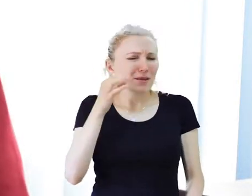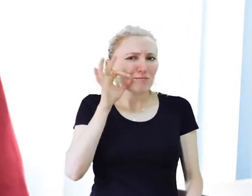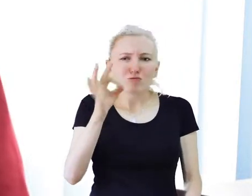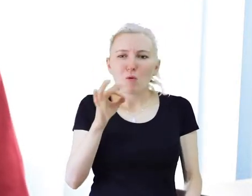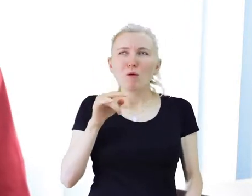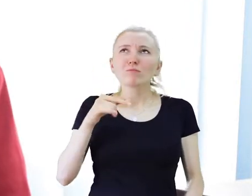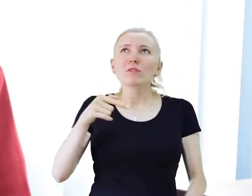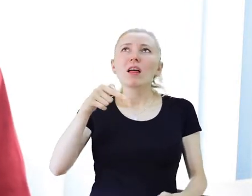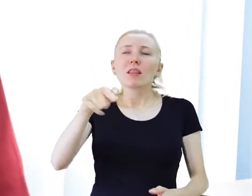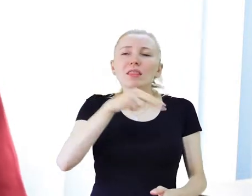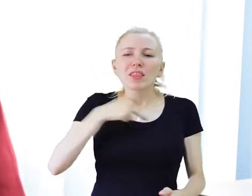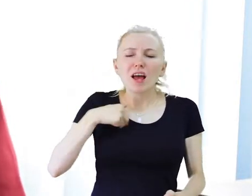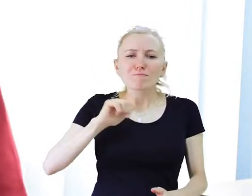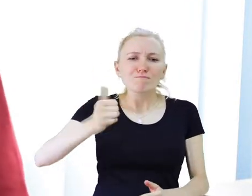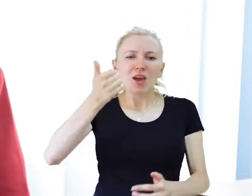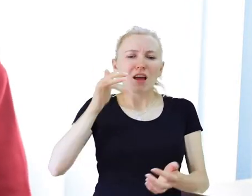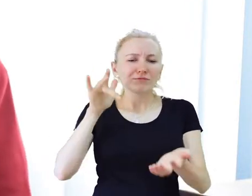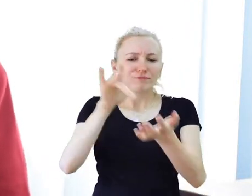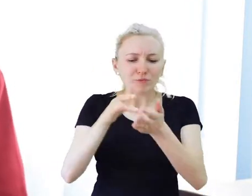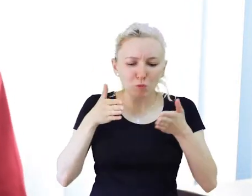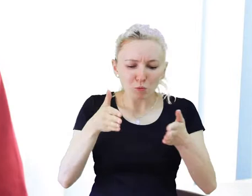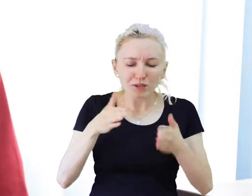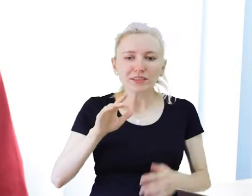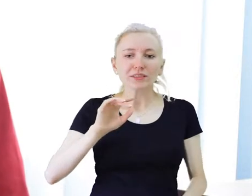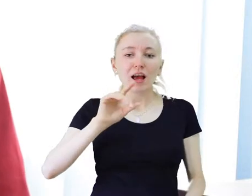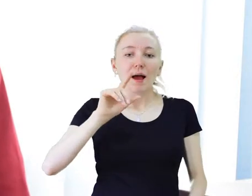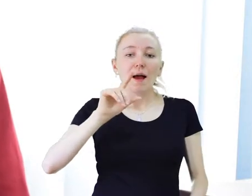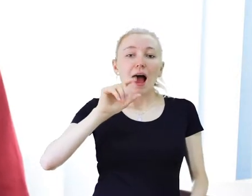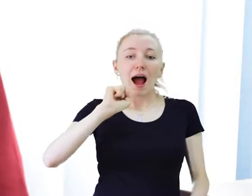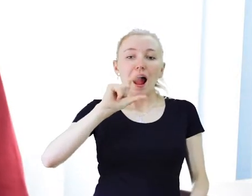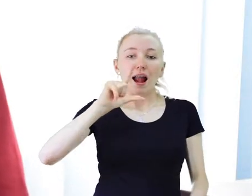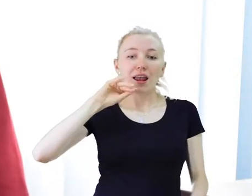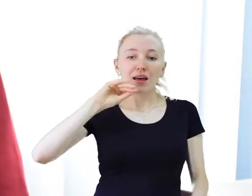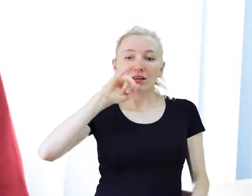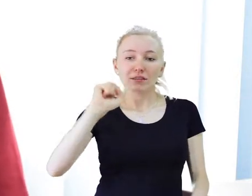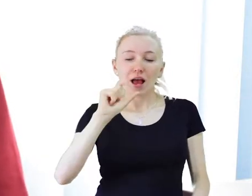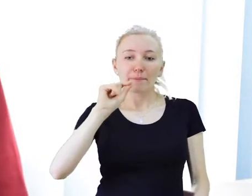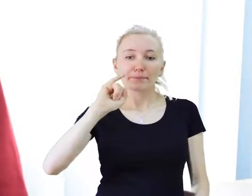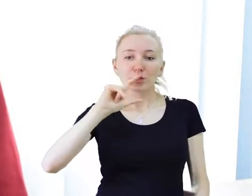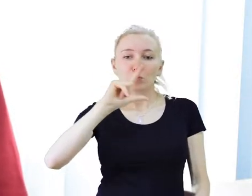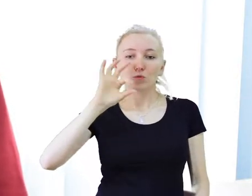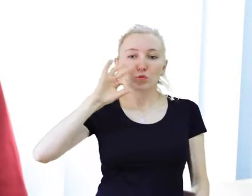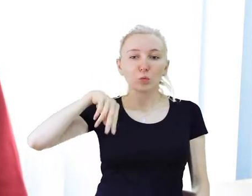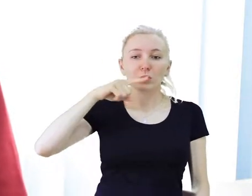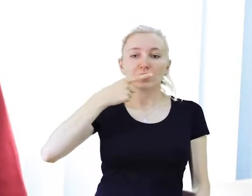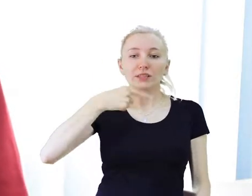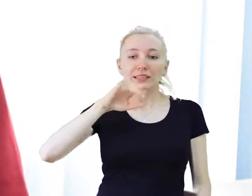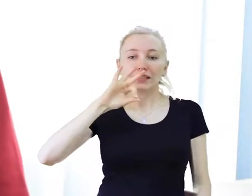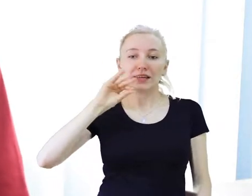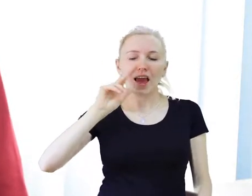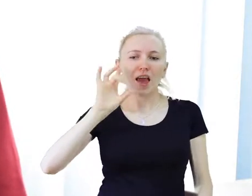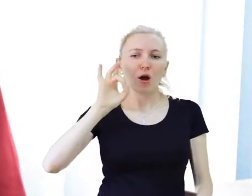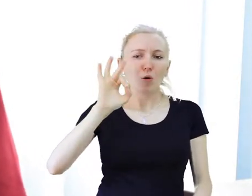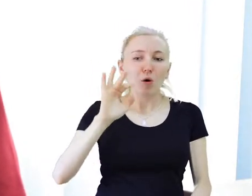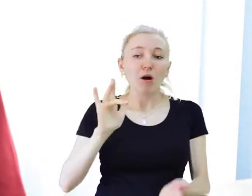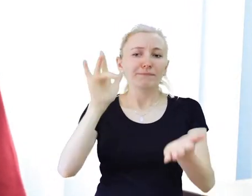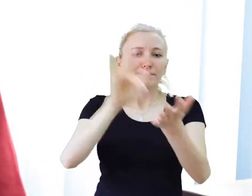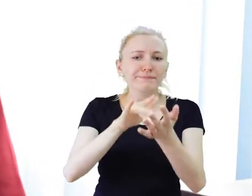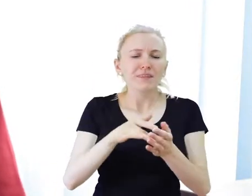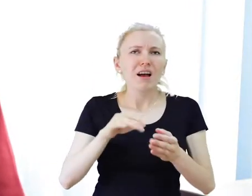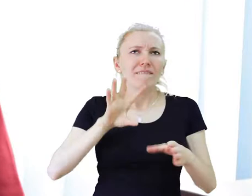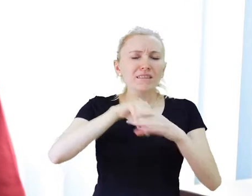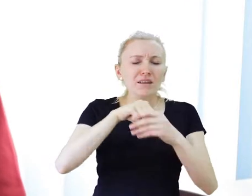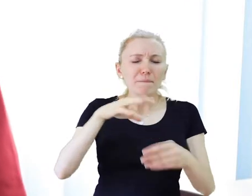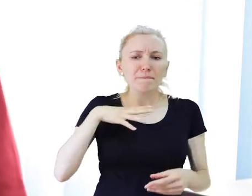moment dobrze pamiętam, bo było to na Alei Piłsudskiego, nasze pierwsze miejsce,